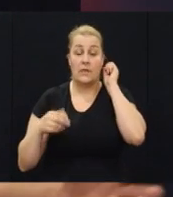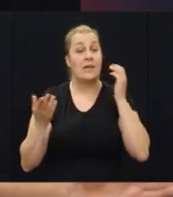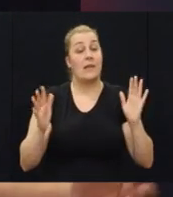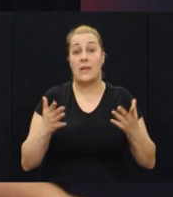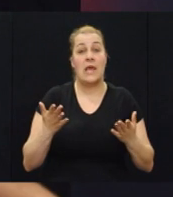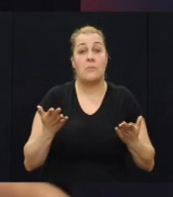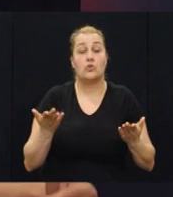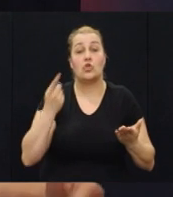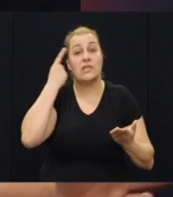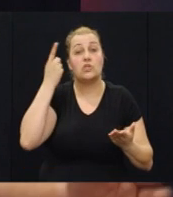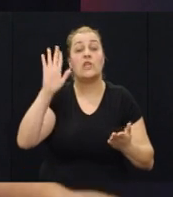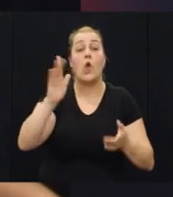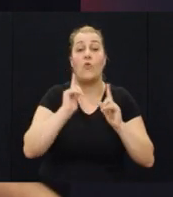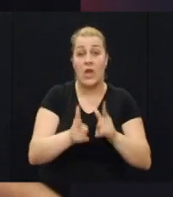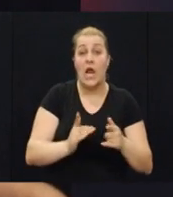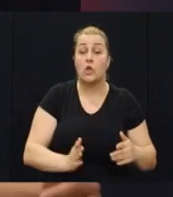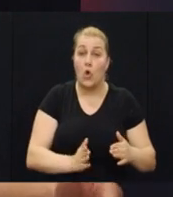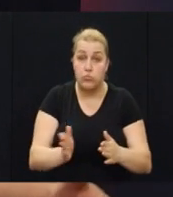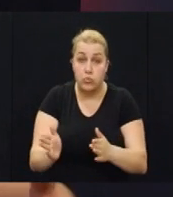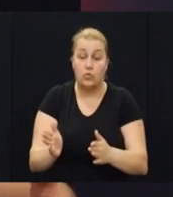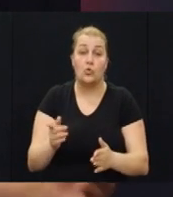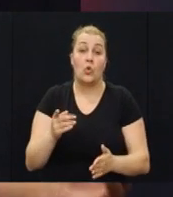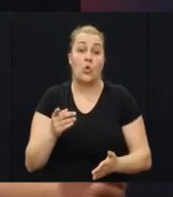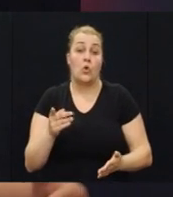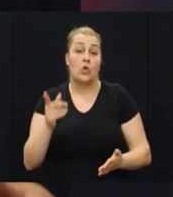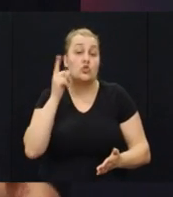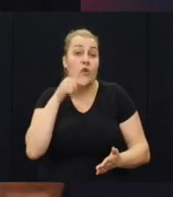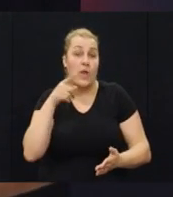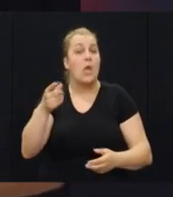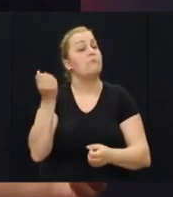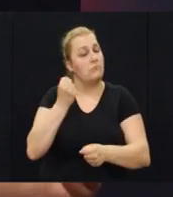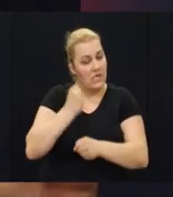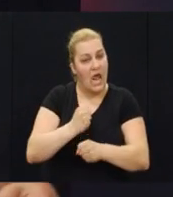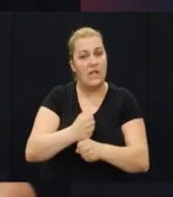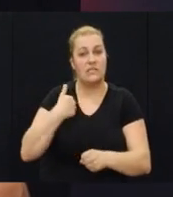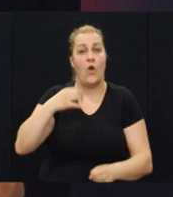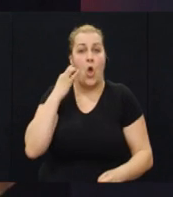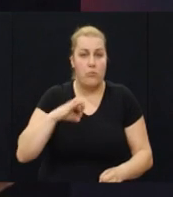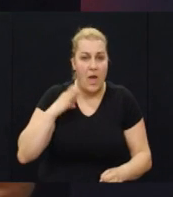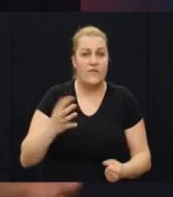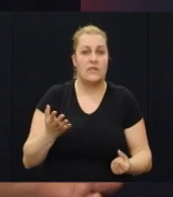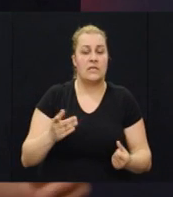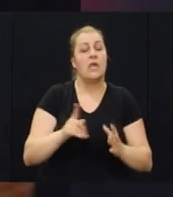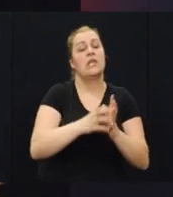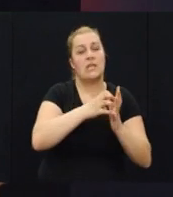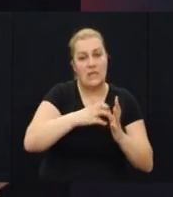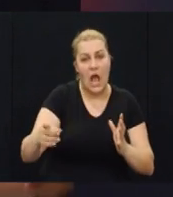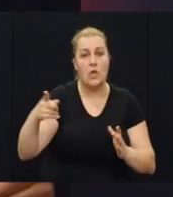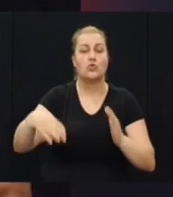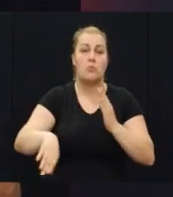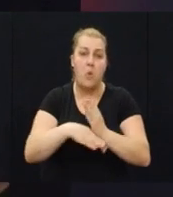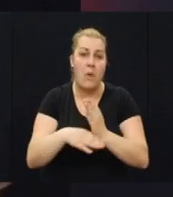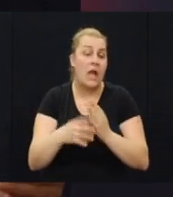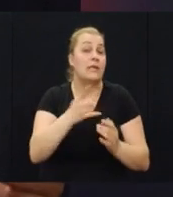nema što se tiče njegovog ratnog puta je čovjeka koji će izvršavati svoje obaveze i dalje pomagaće